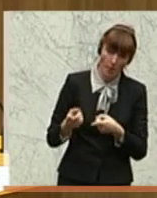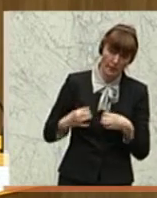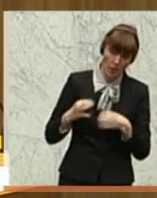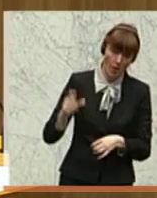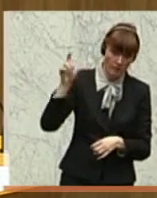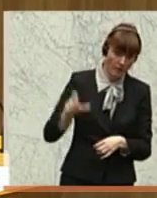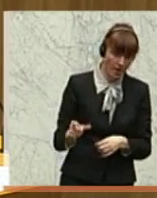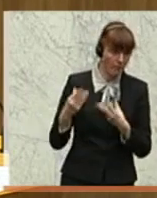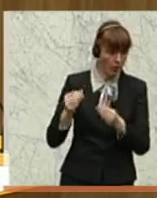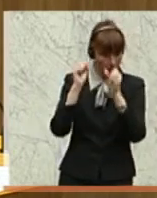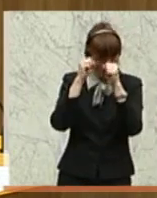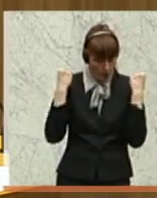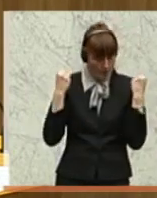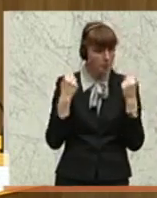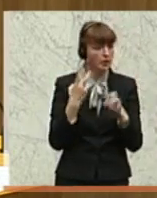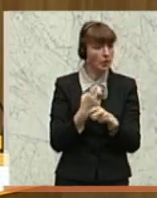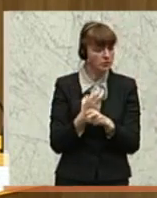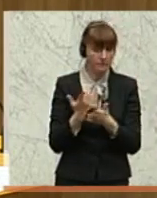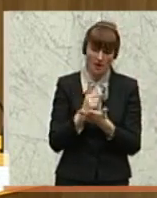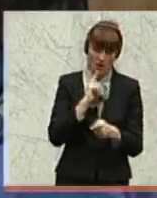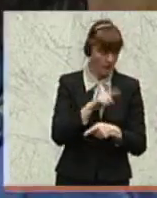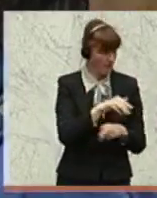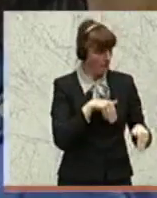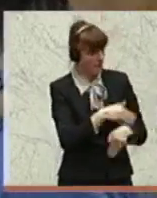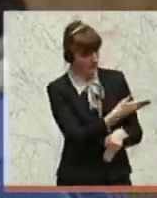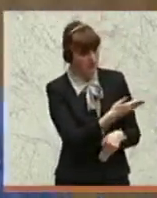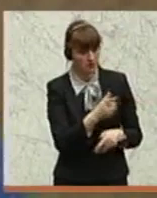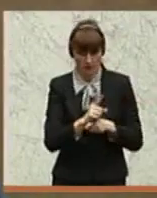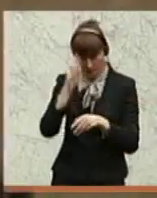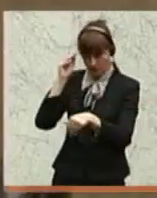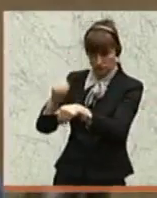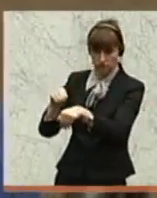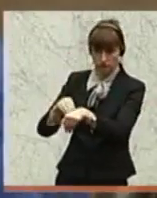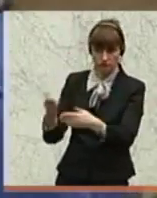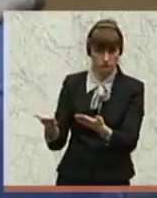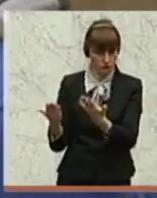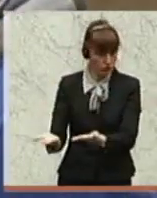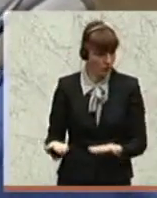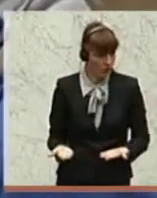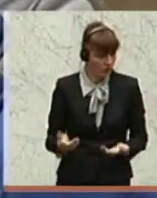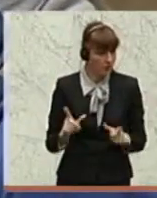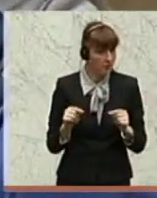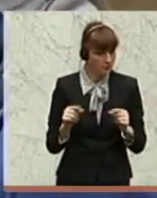von der Republik Österreich in ihrem Auftrag von Ministerin mitgeteilt. Ich glaube, hier ist